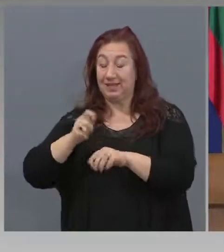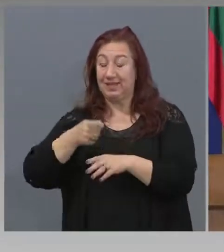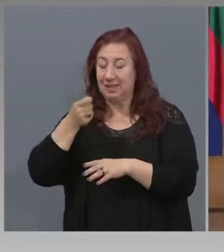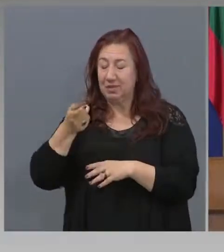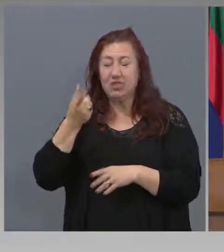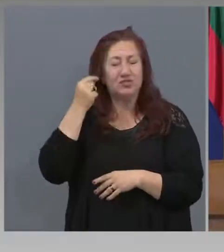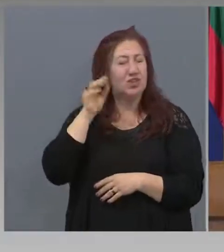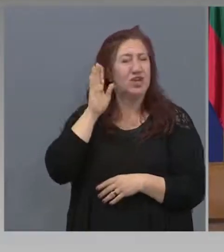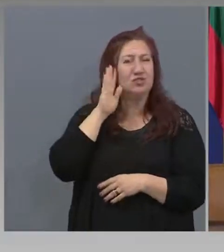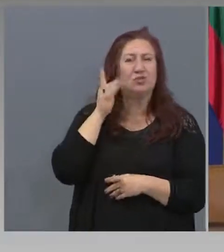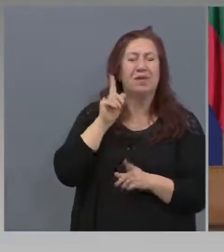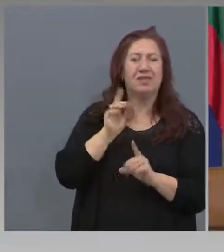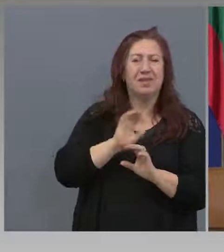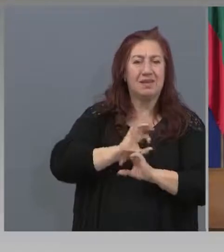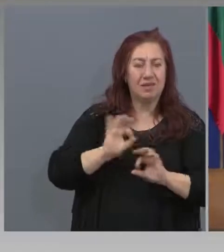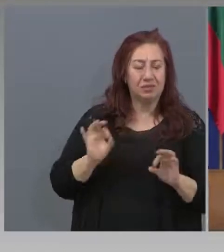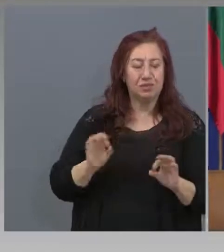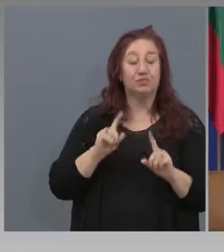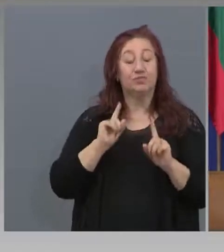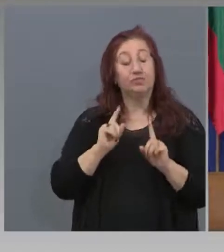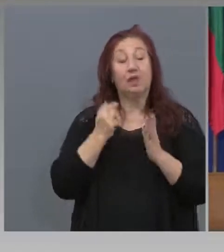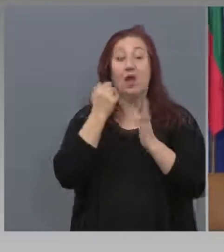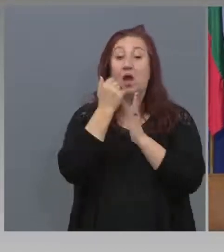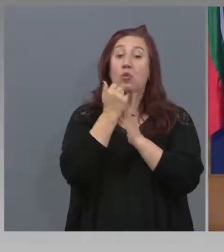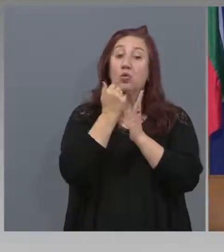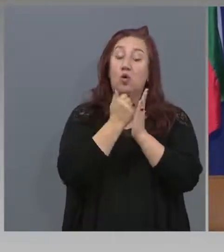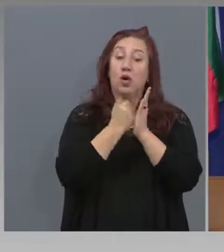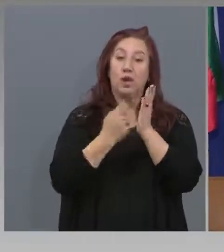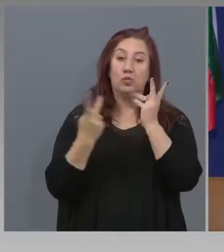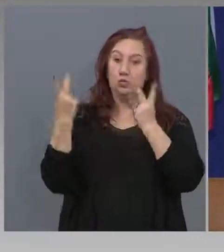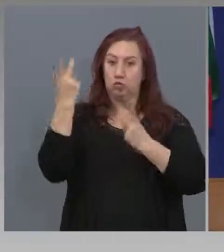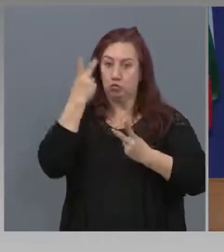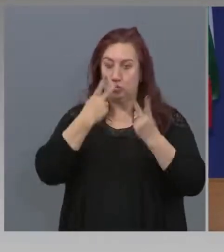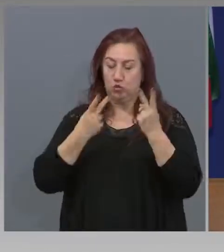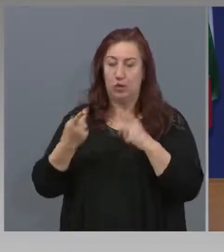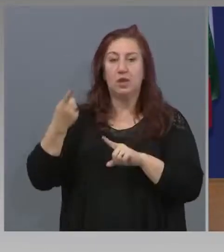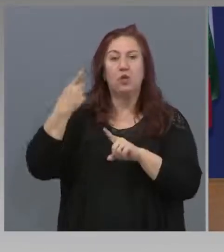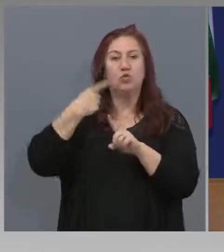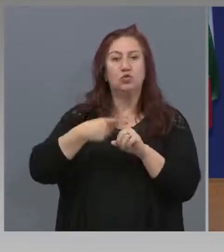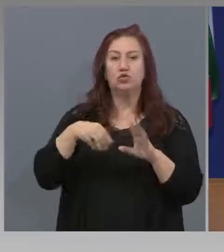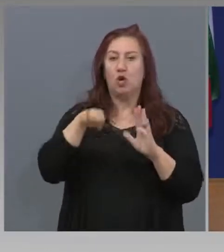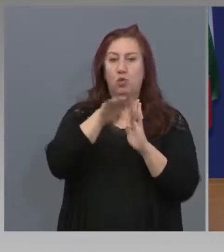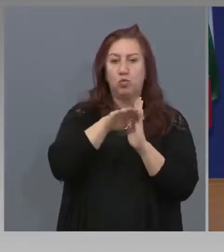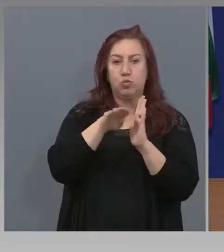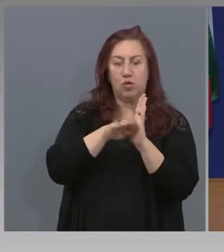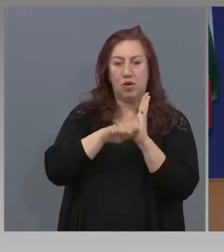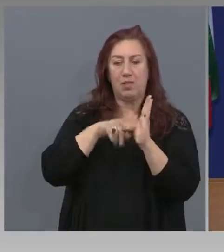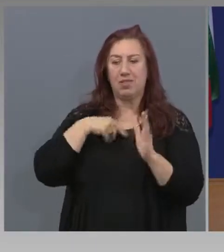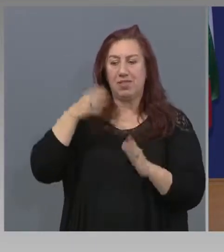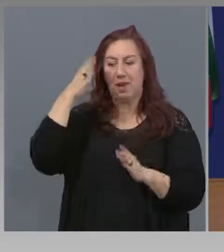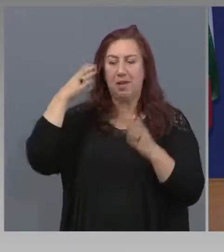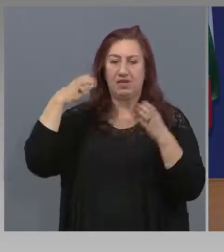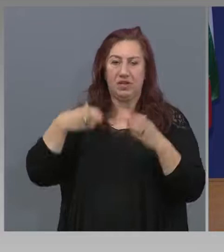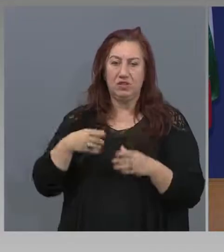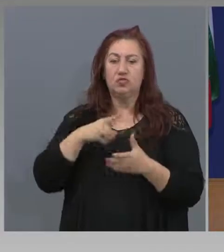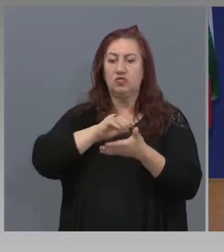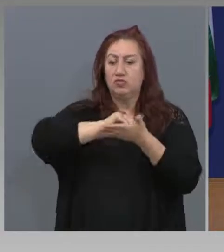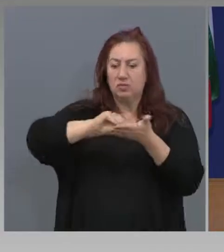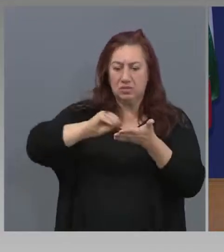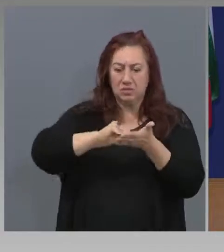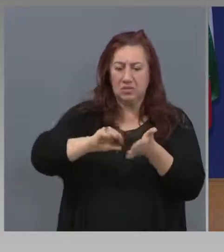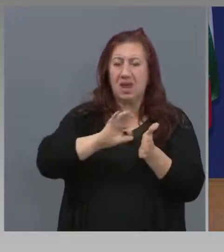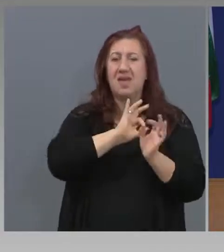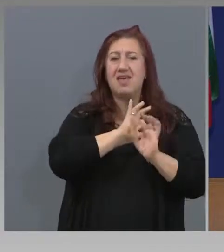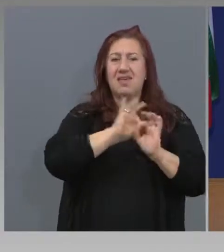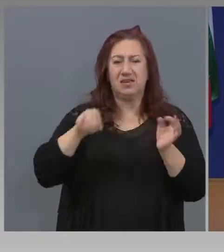Както в програмата с поразумение, така в програмата на правителството е записано, че данъци няма да се променят в никаква посока. Нито надолу,